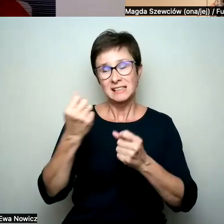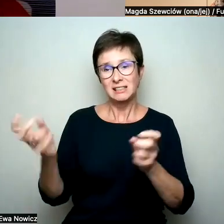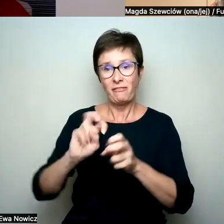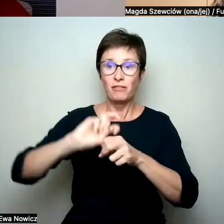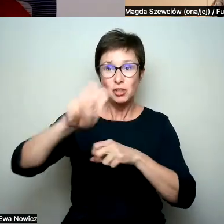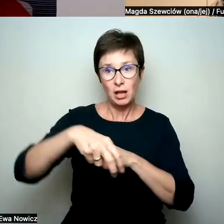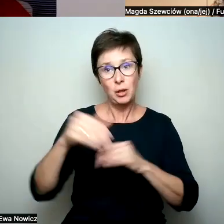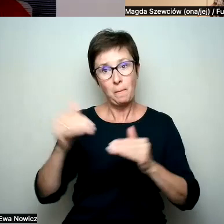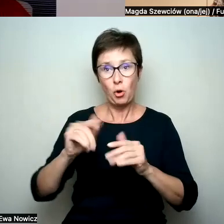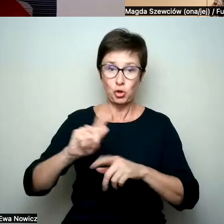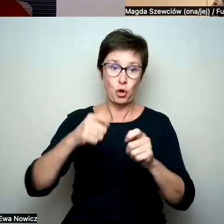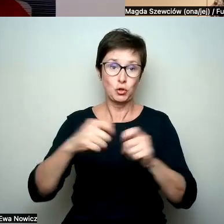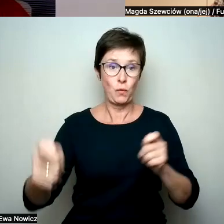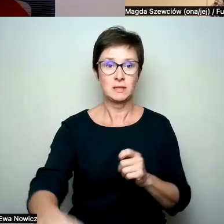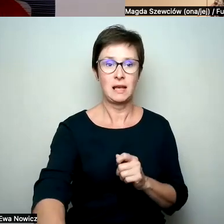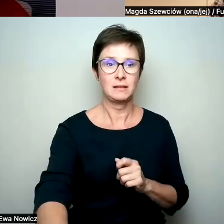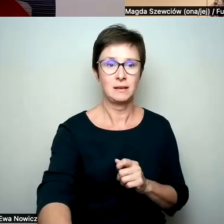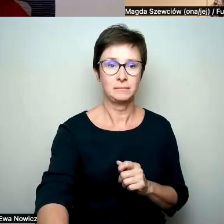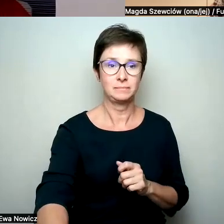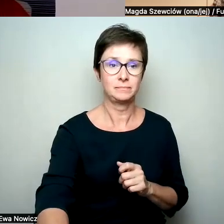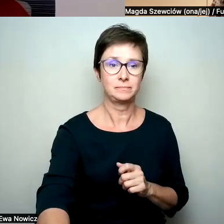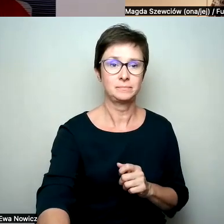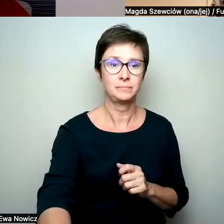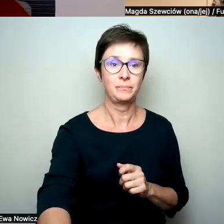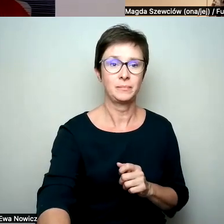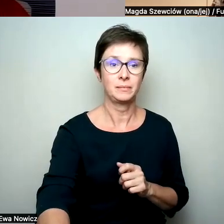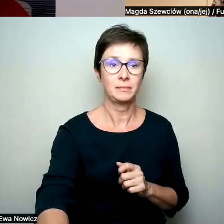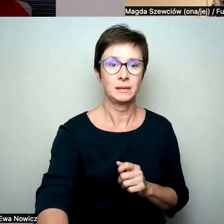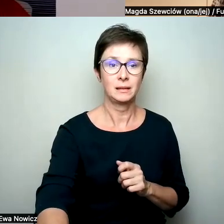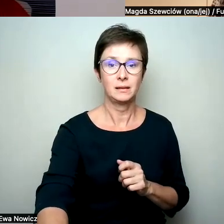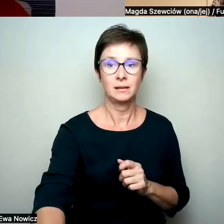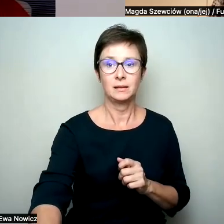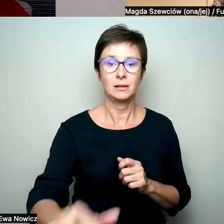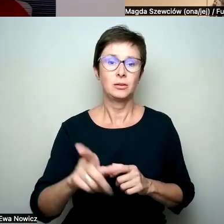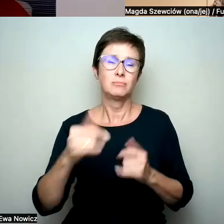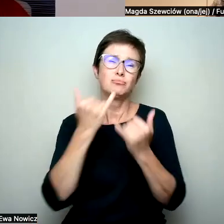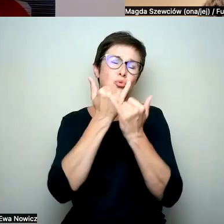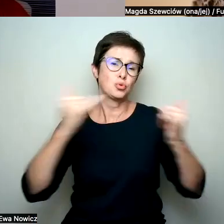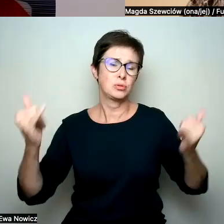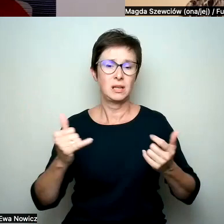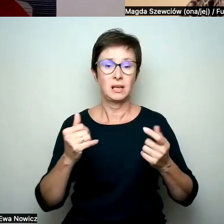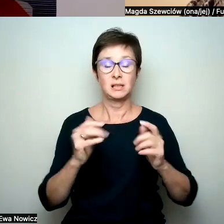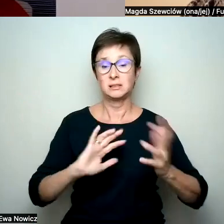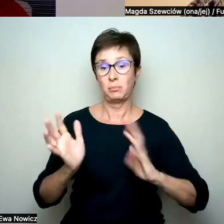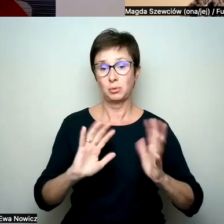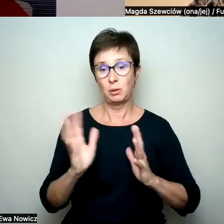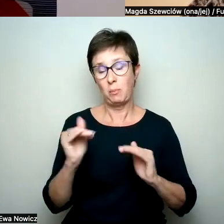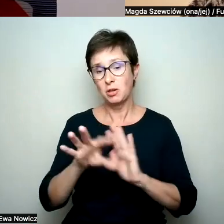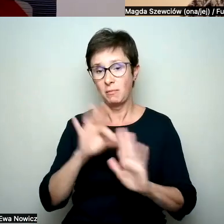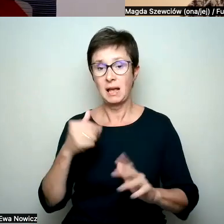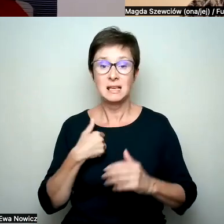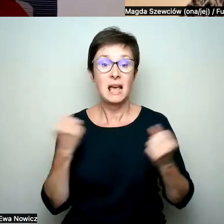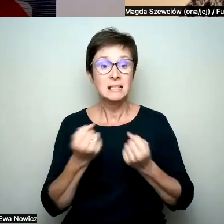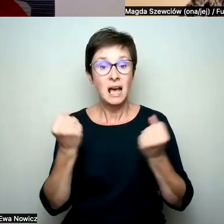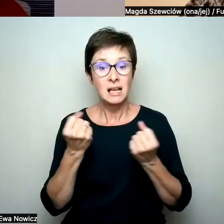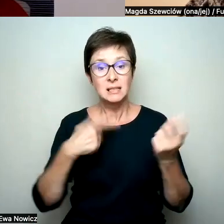Więc to jest taka jakby moja sugestia z miliarda różnych opcji, które można wybrać. Natomiast ja zachęcam do